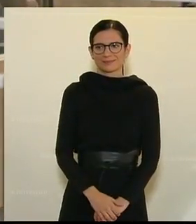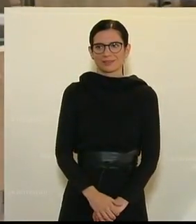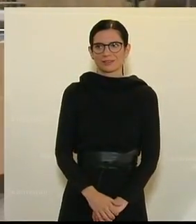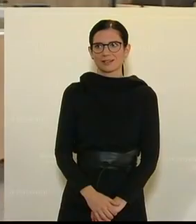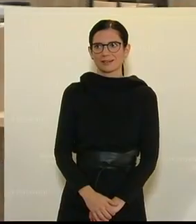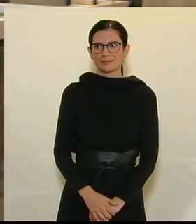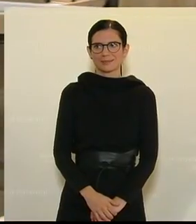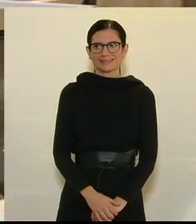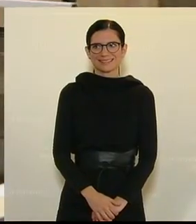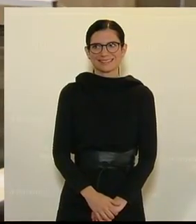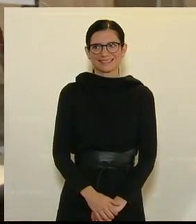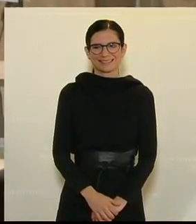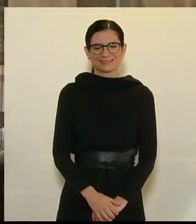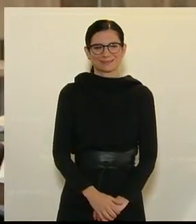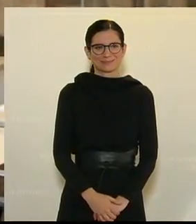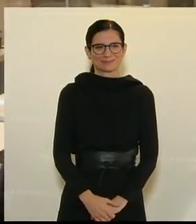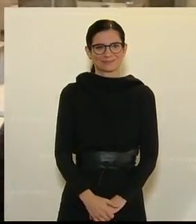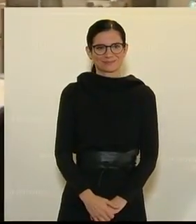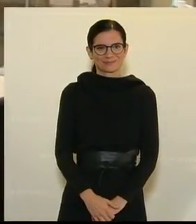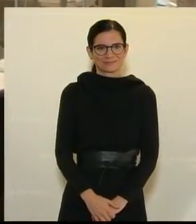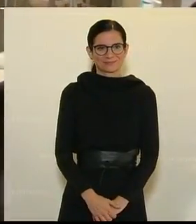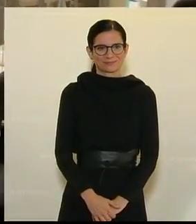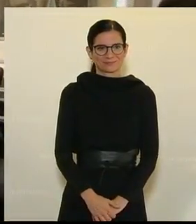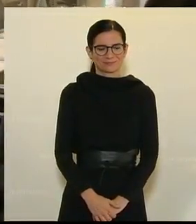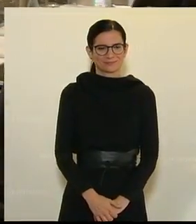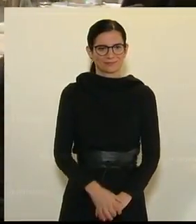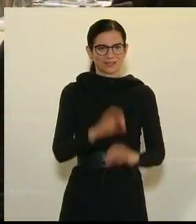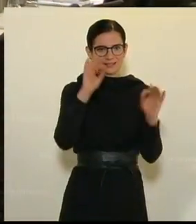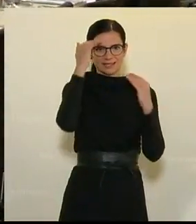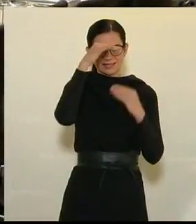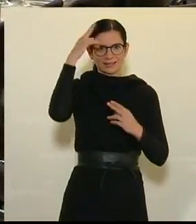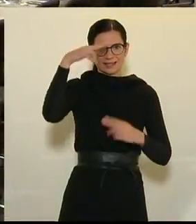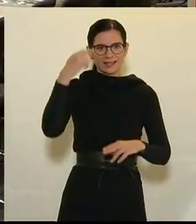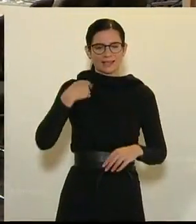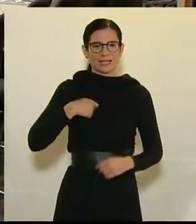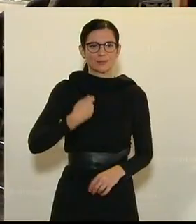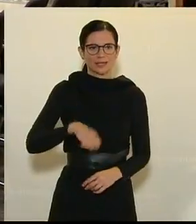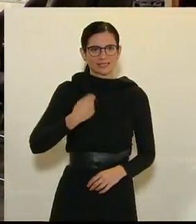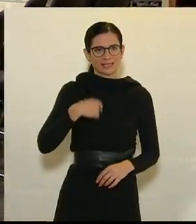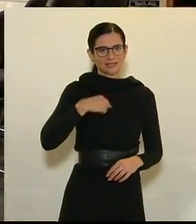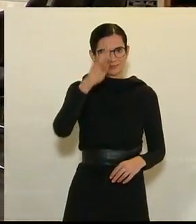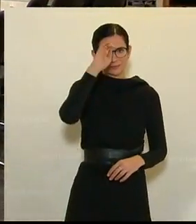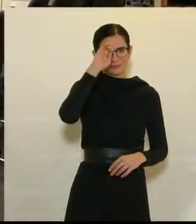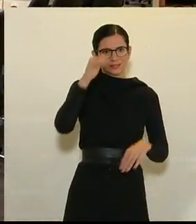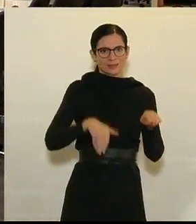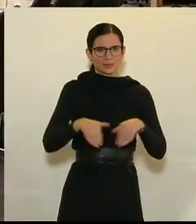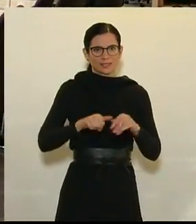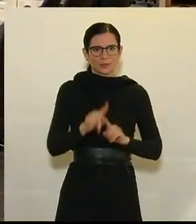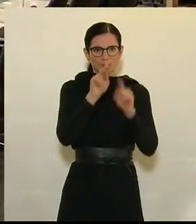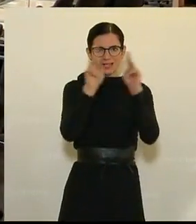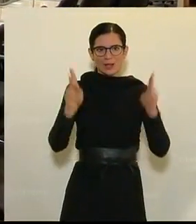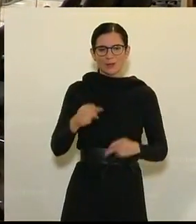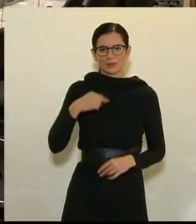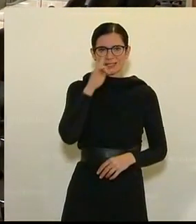das müsse erhöht werden, auch durch eine Erhöhung des Arbeitslosengeldes. Eine alte Forderung der FPÖ. Die Krise würde durch Betriebs und Schulschließungen